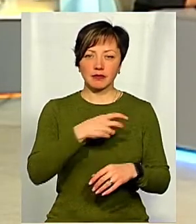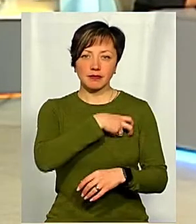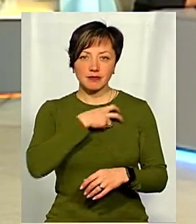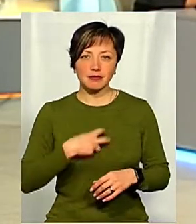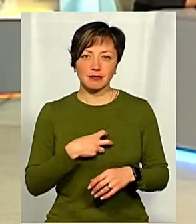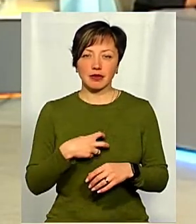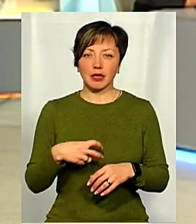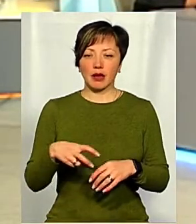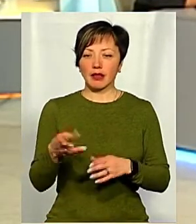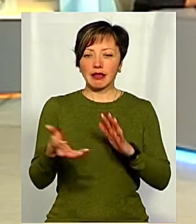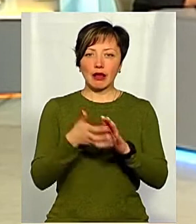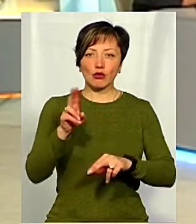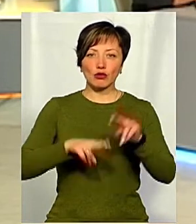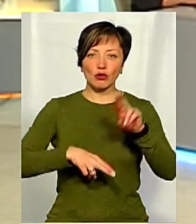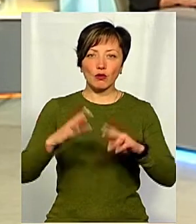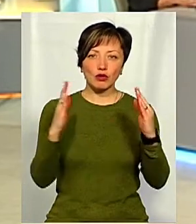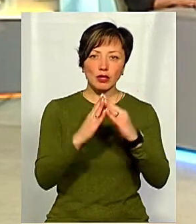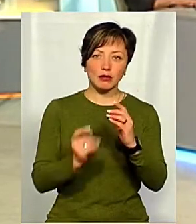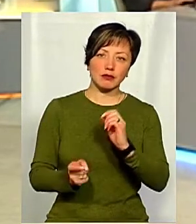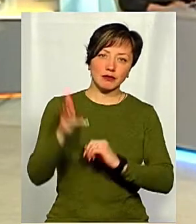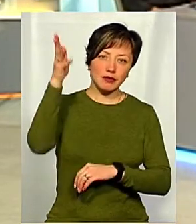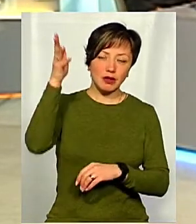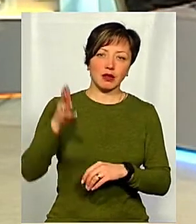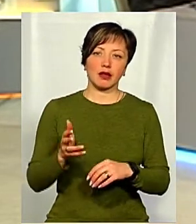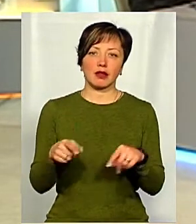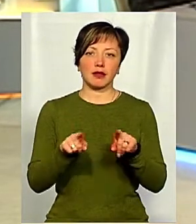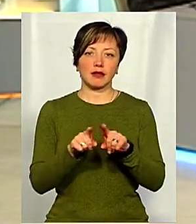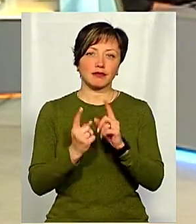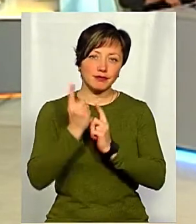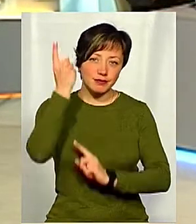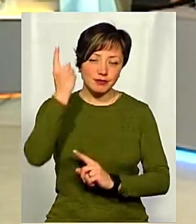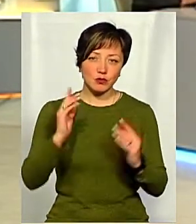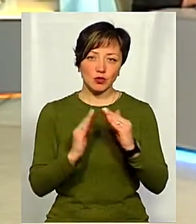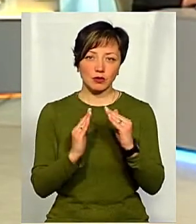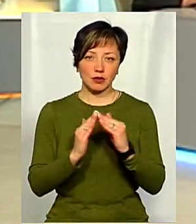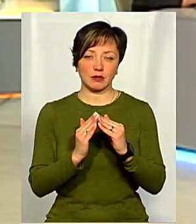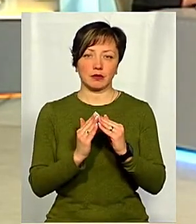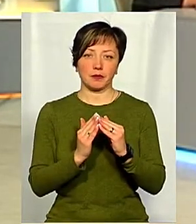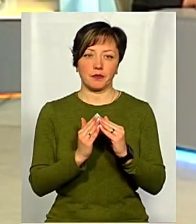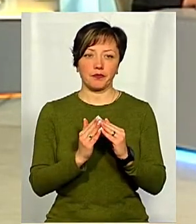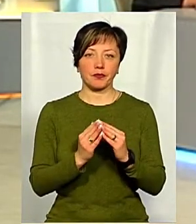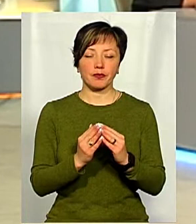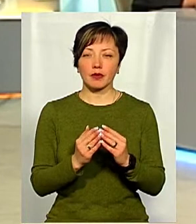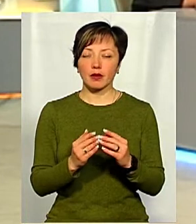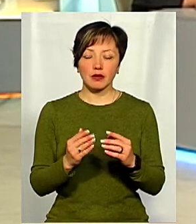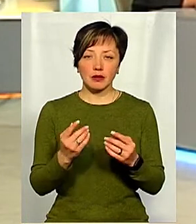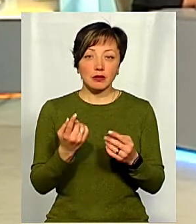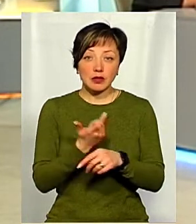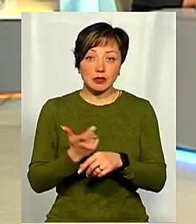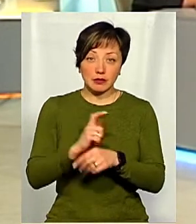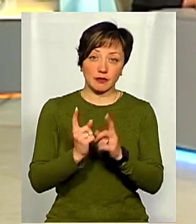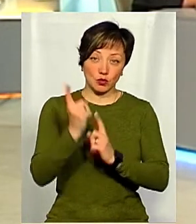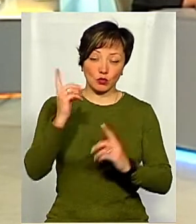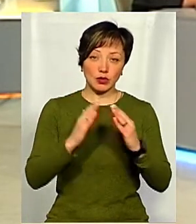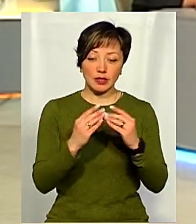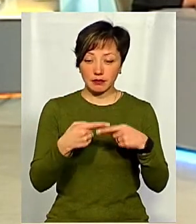недобудованих будинках, на висотках, на свічках, так званих досить високих будинках або